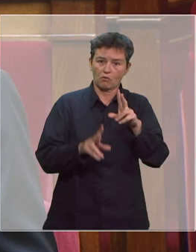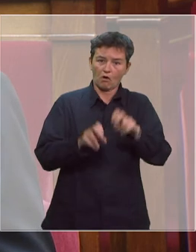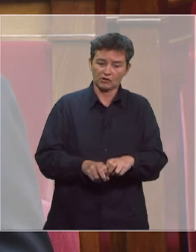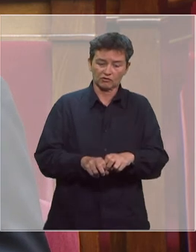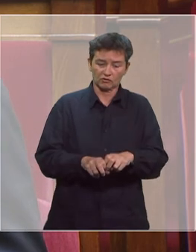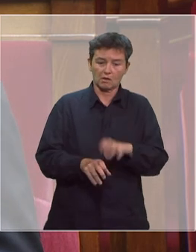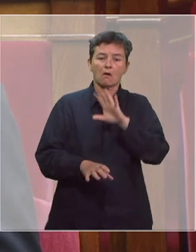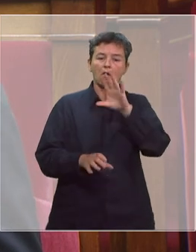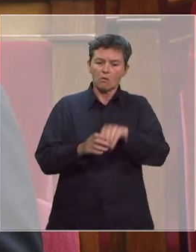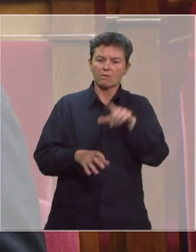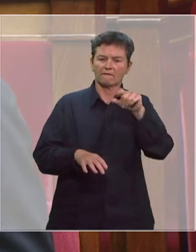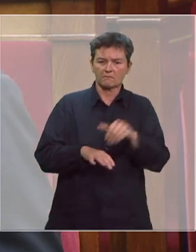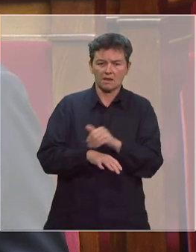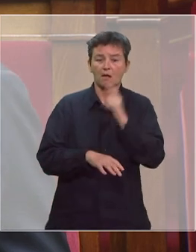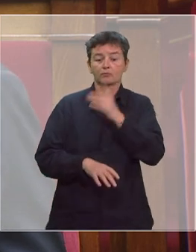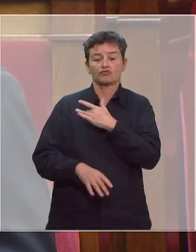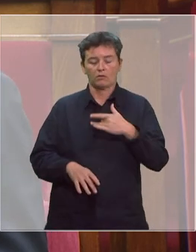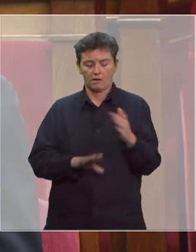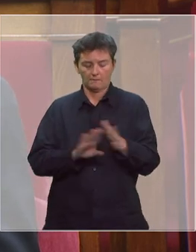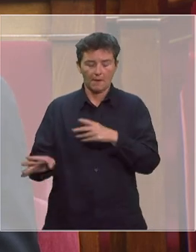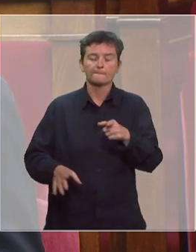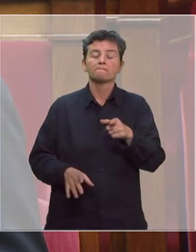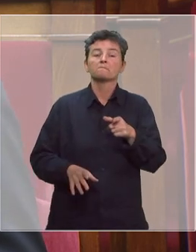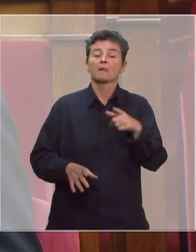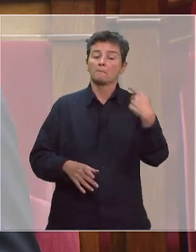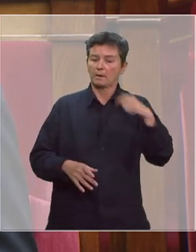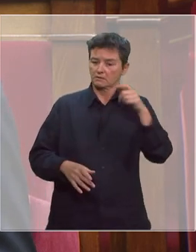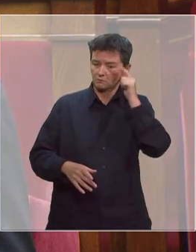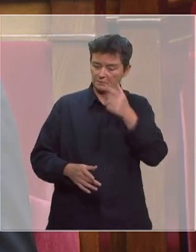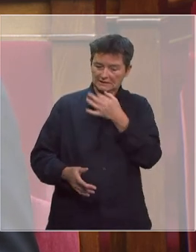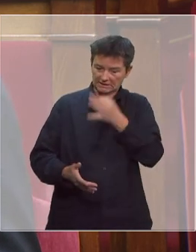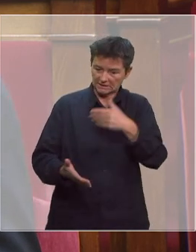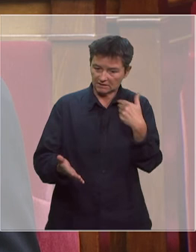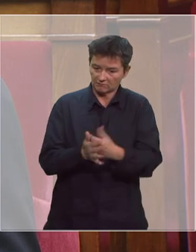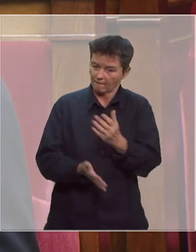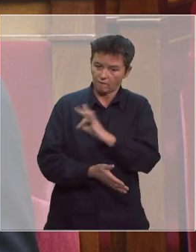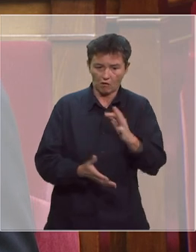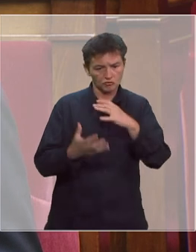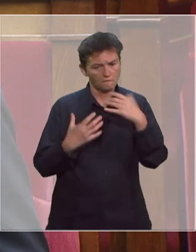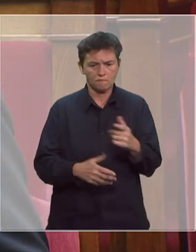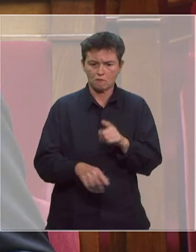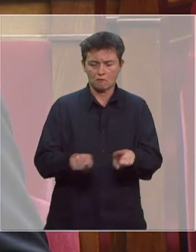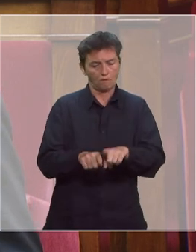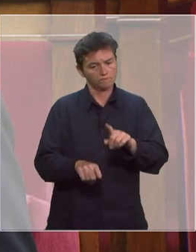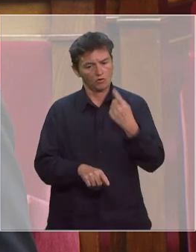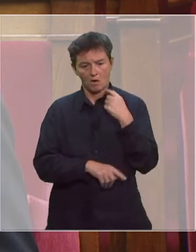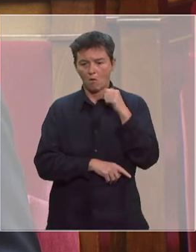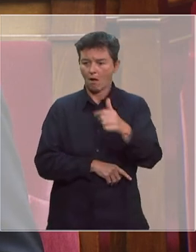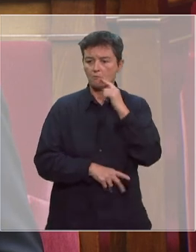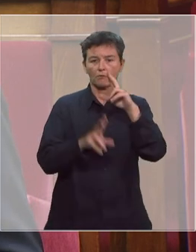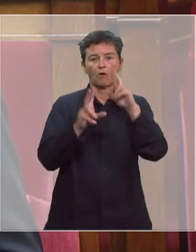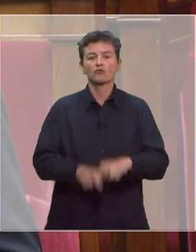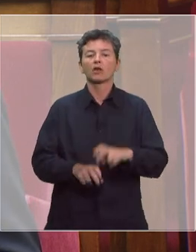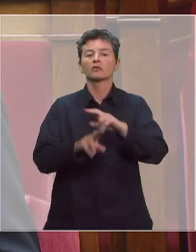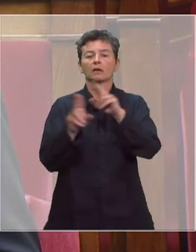dédié à la santé, le président de la République affirme la volonté de la France au sein de l'Europe quant à demeurer à la pointe de la recherche internationale.